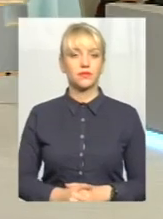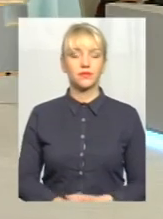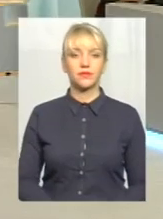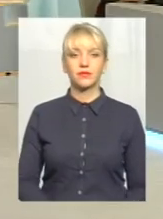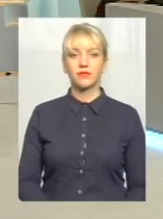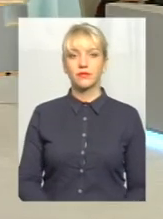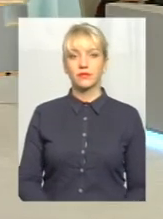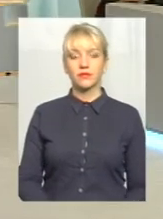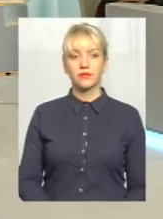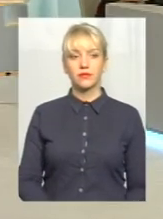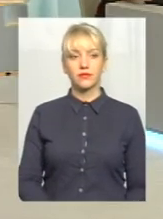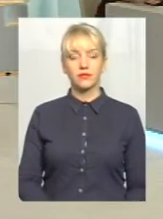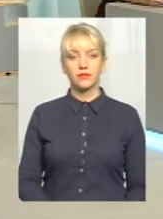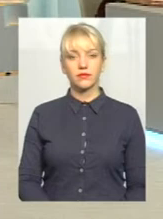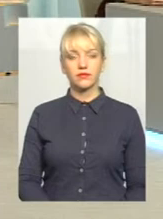уважно.